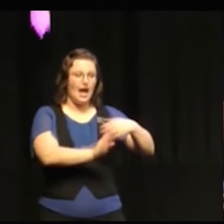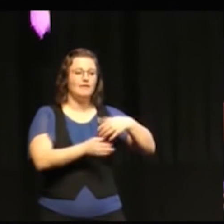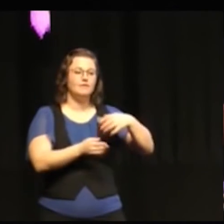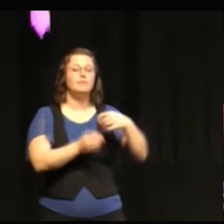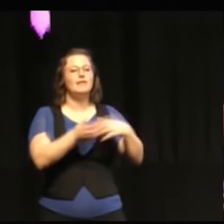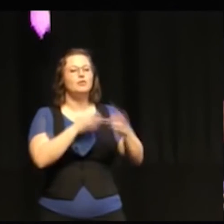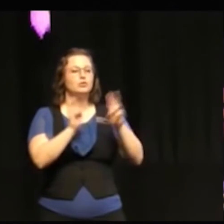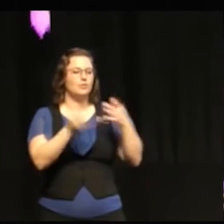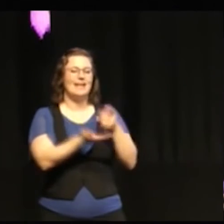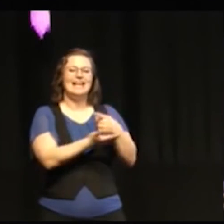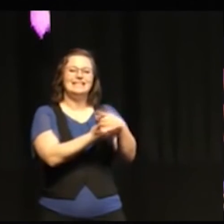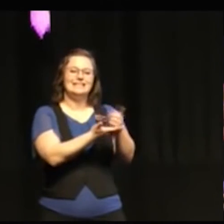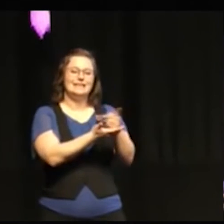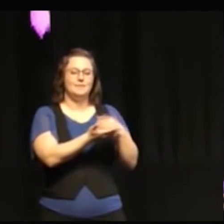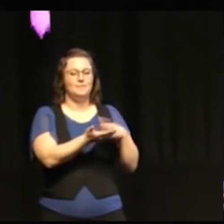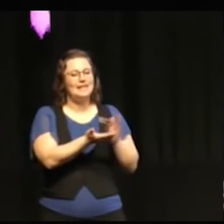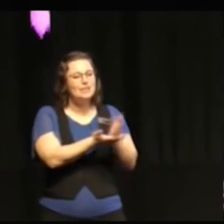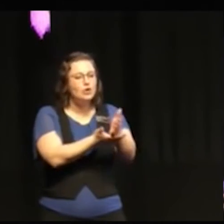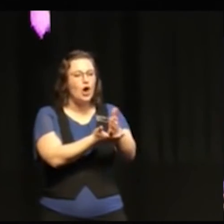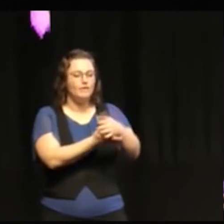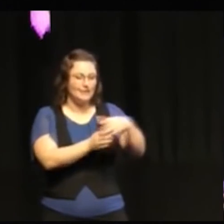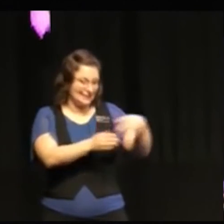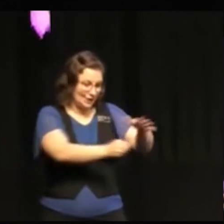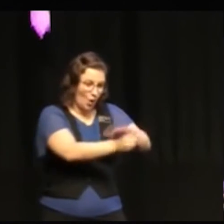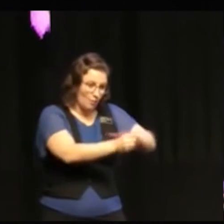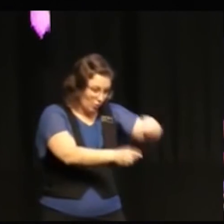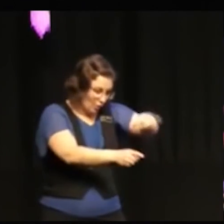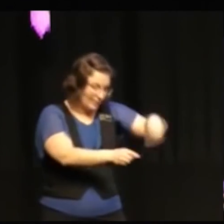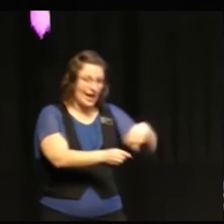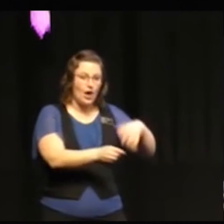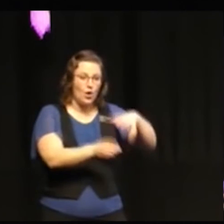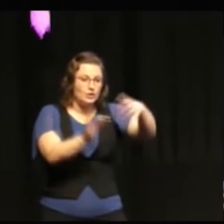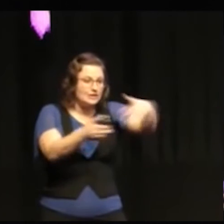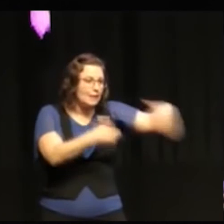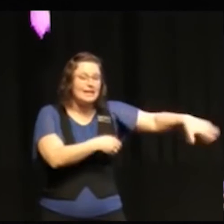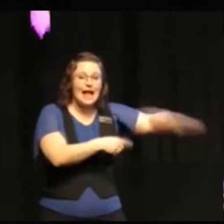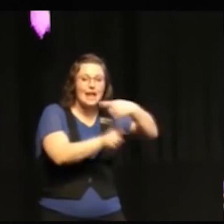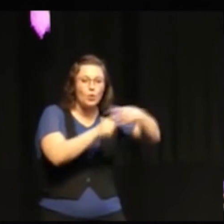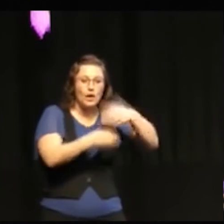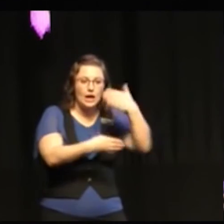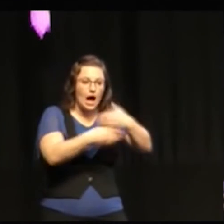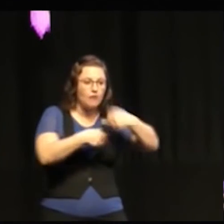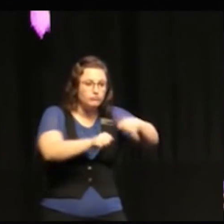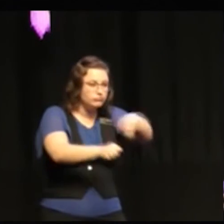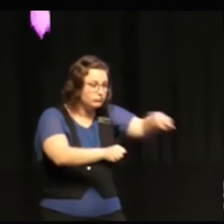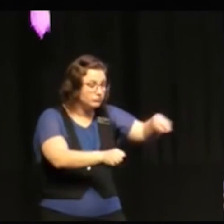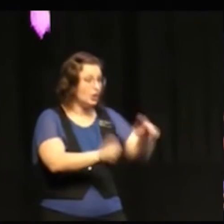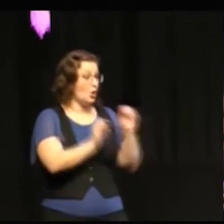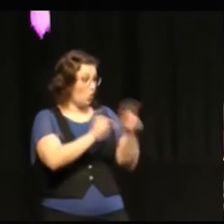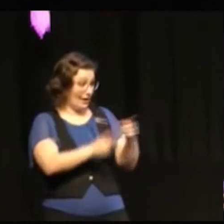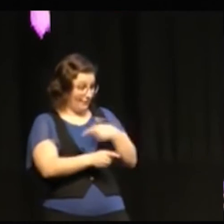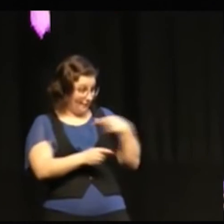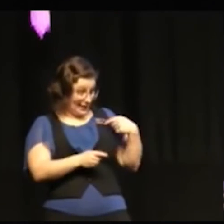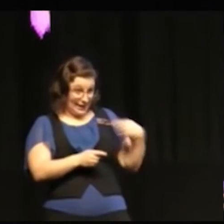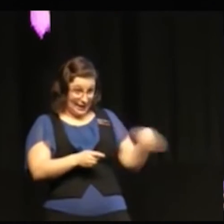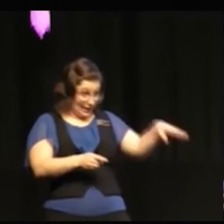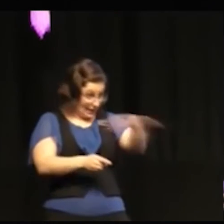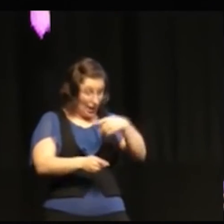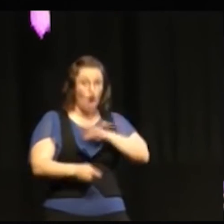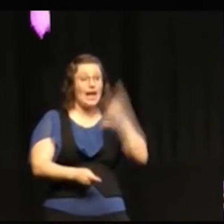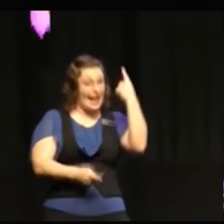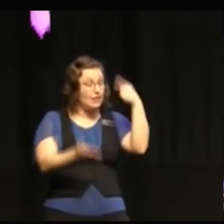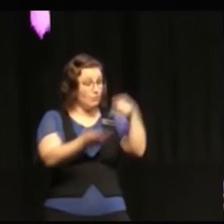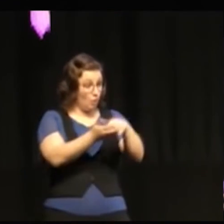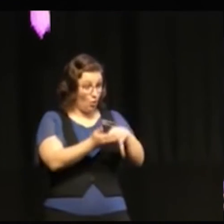geografiskt mindre område där man har samlat alla aktörer okej vi har ett mål här låt oss jobba tillsammans mot det målet